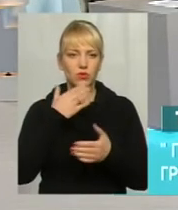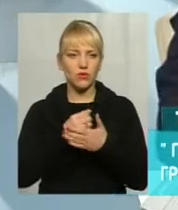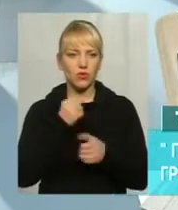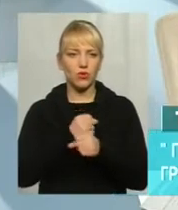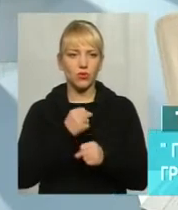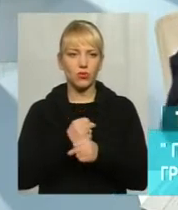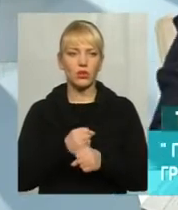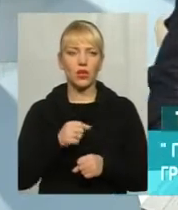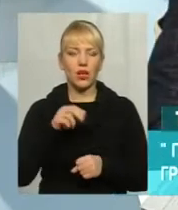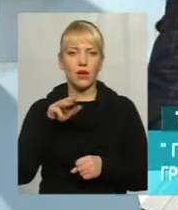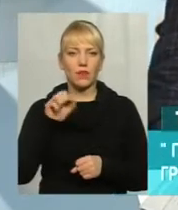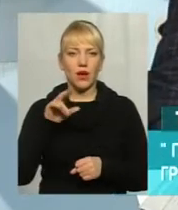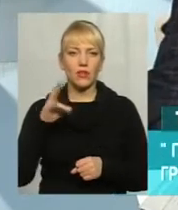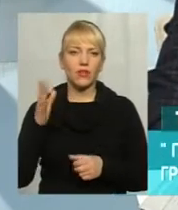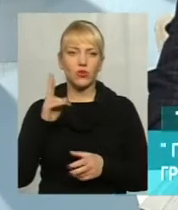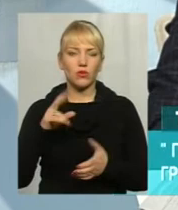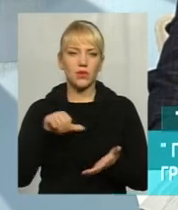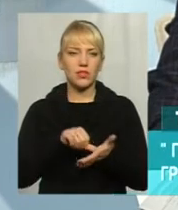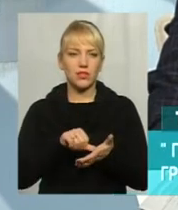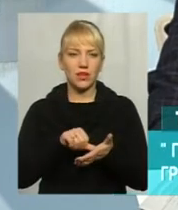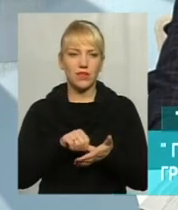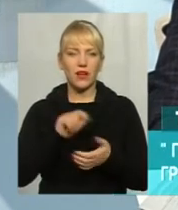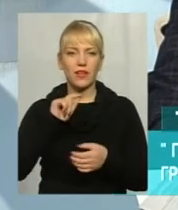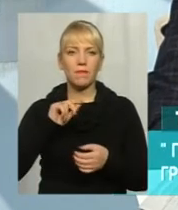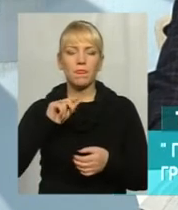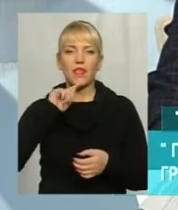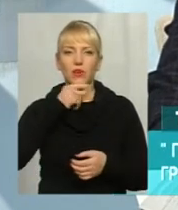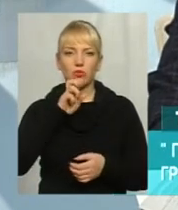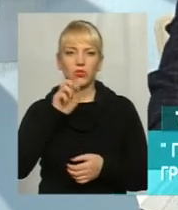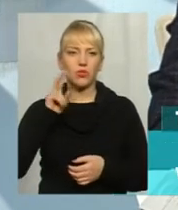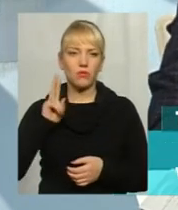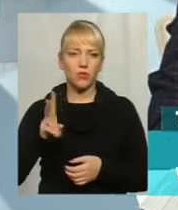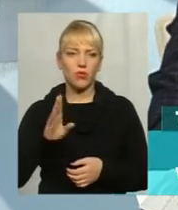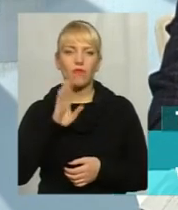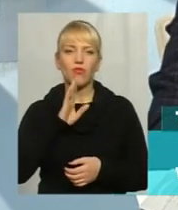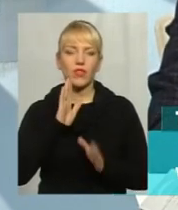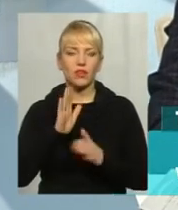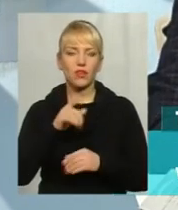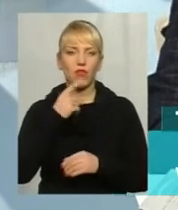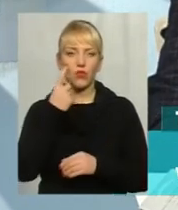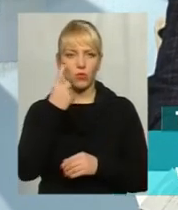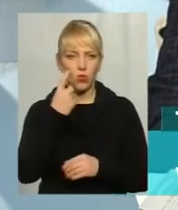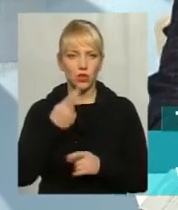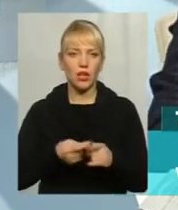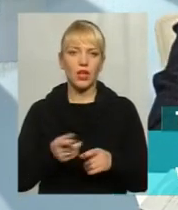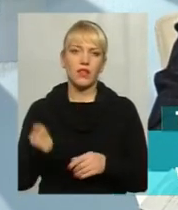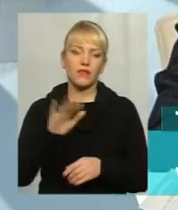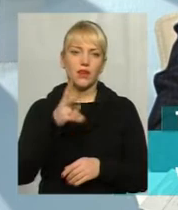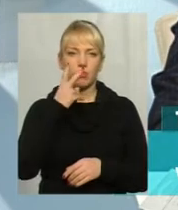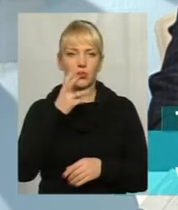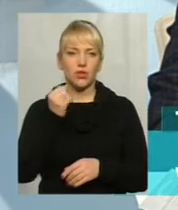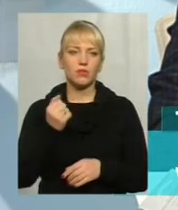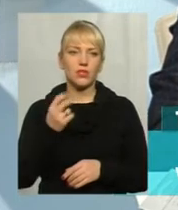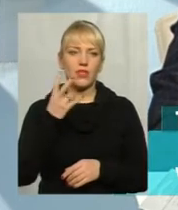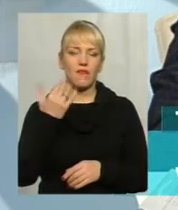цьому. От пані, яка представляє економічний блок, вона тільки говорить про одну деталь, що давайте ми подивимося на вас